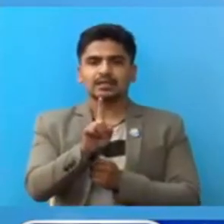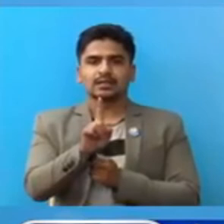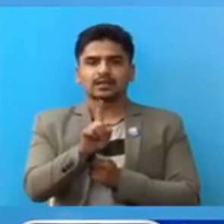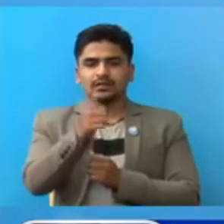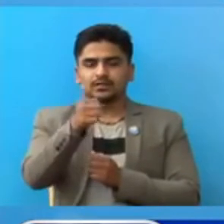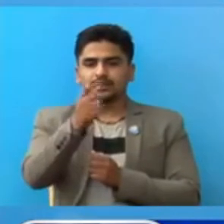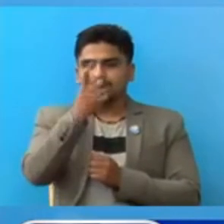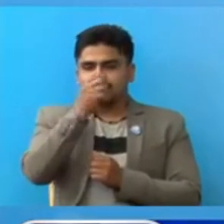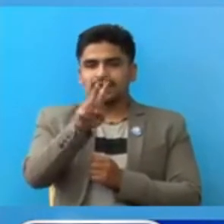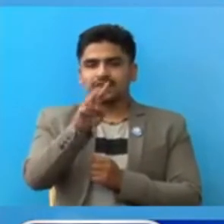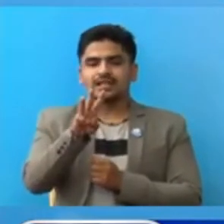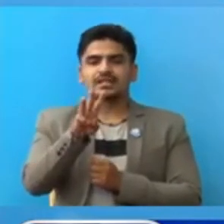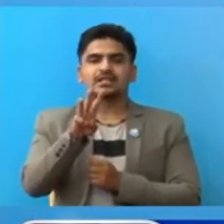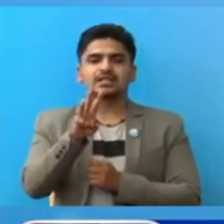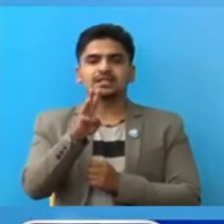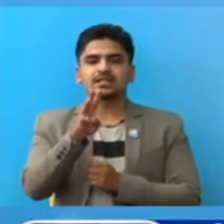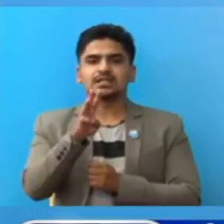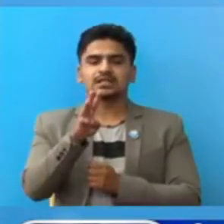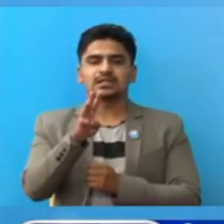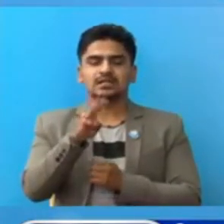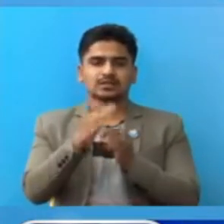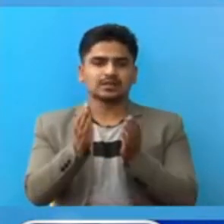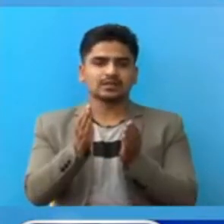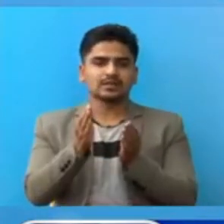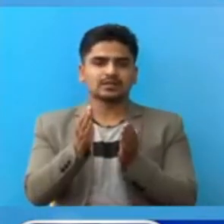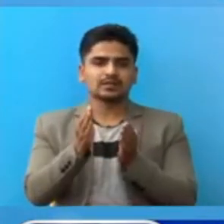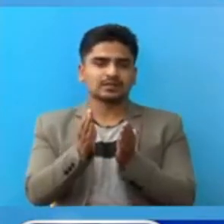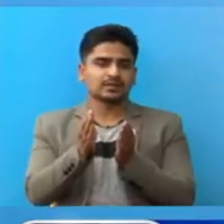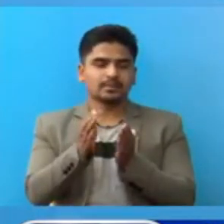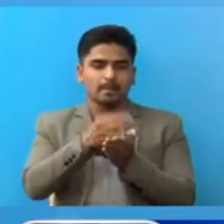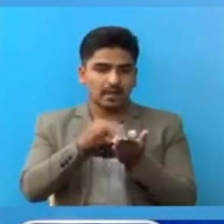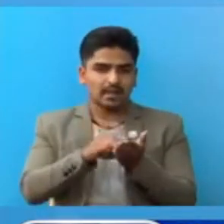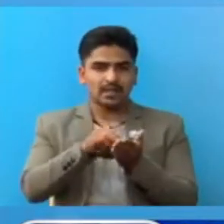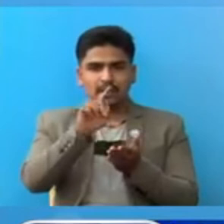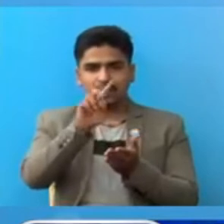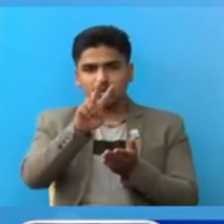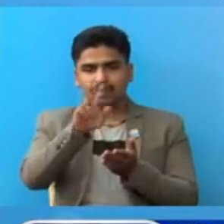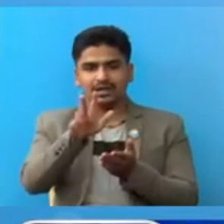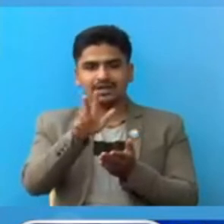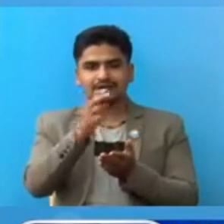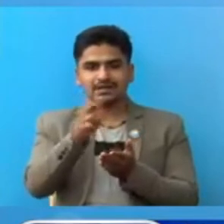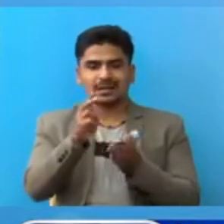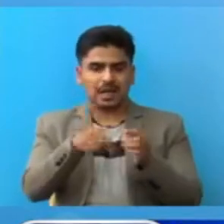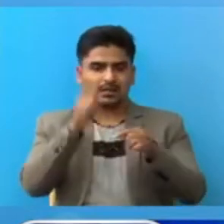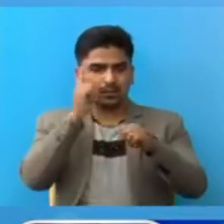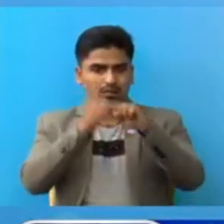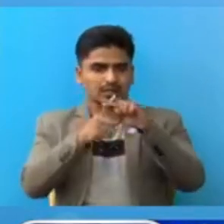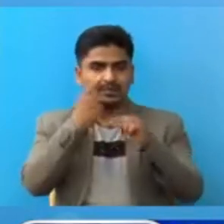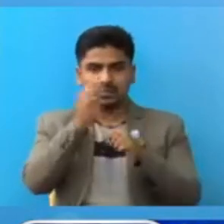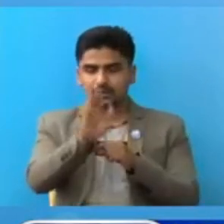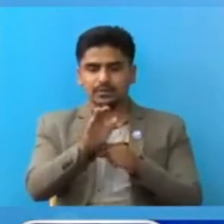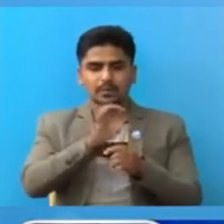6-23 जना जम्मा 6-23 मद्दे 28 जना आजा पोजिटी बेटिन वयको छा